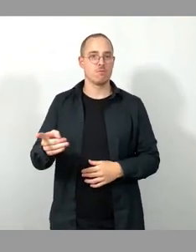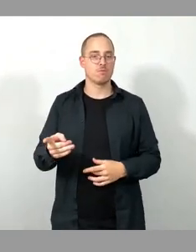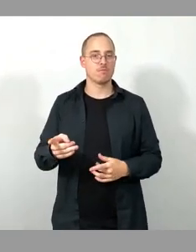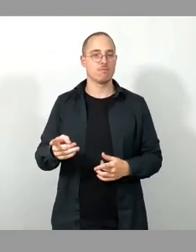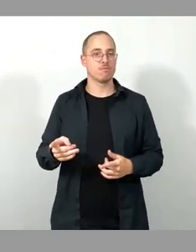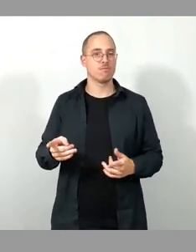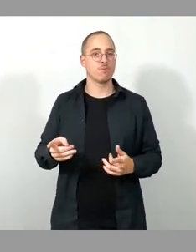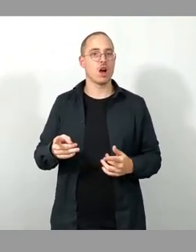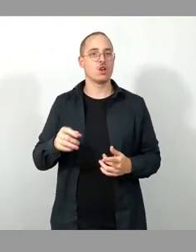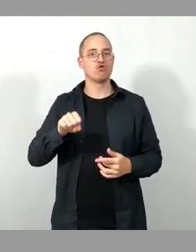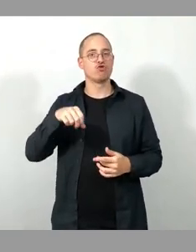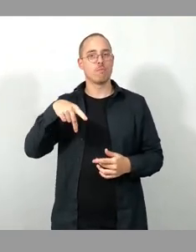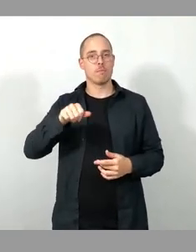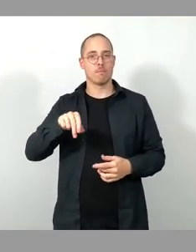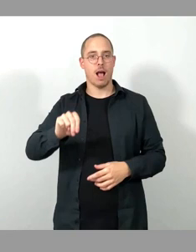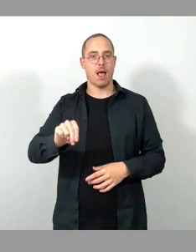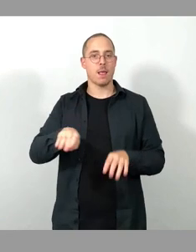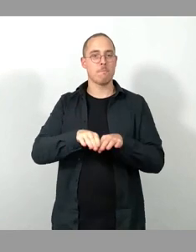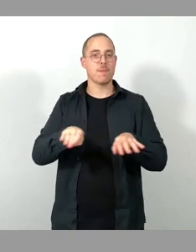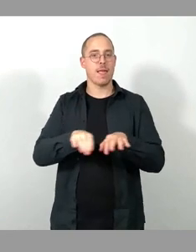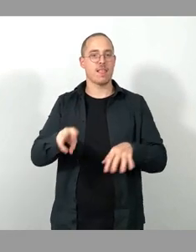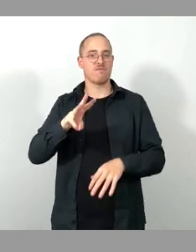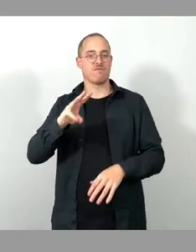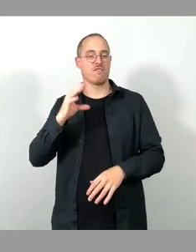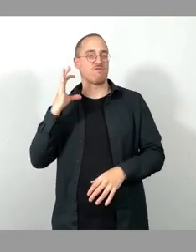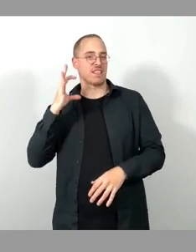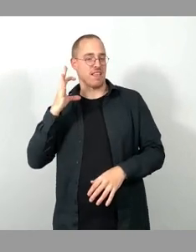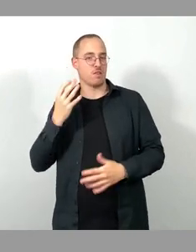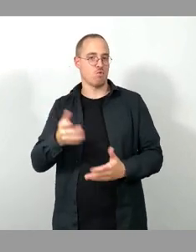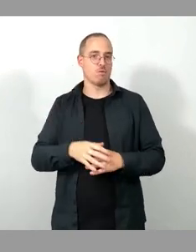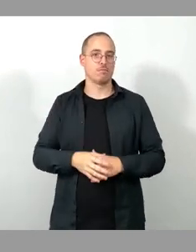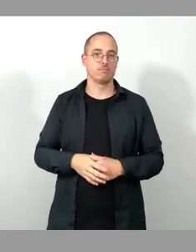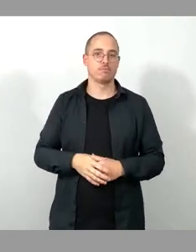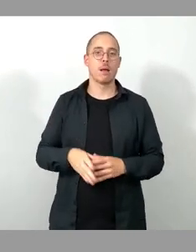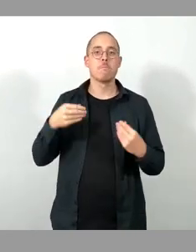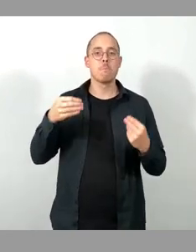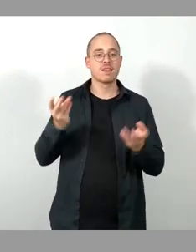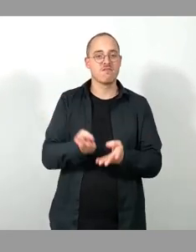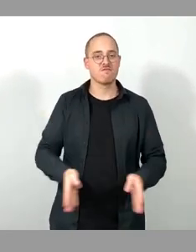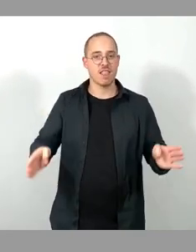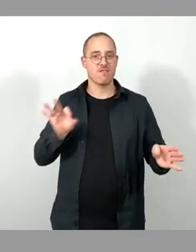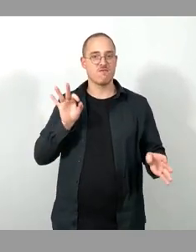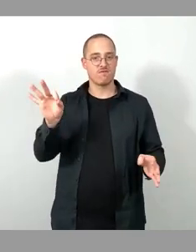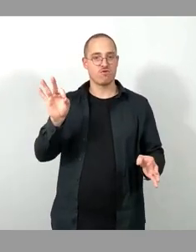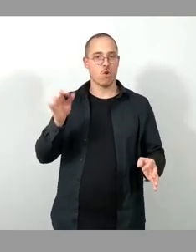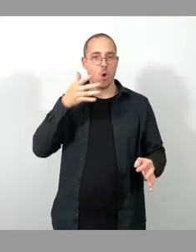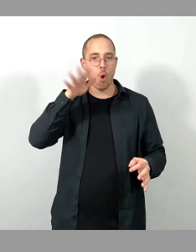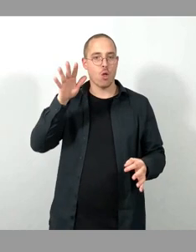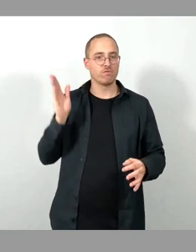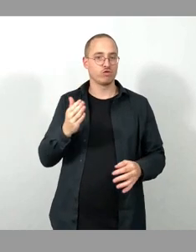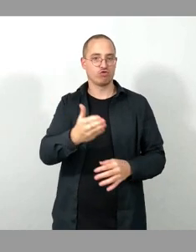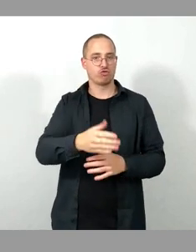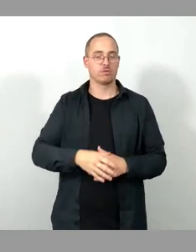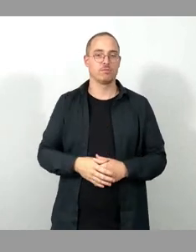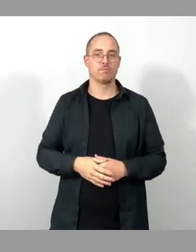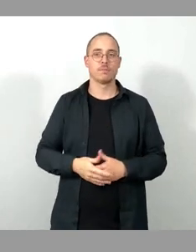eine Plastik-Goldfisch-Teichwanne, vier Hühner mit einer grünen Stallkiste, ein Barfußpfad, so auch